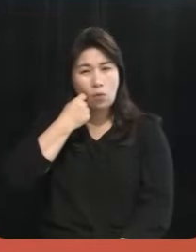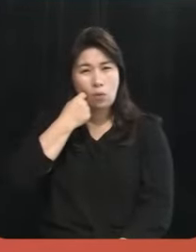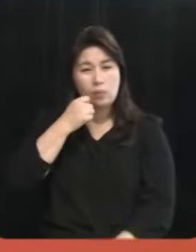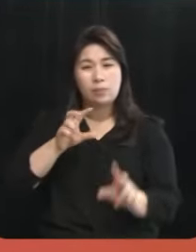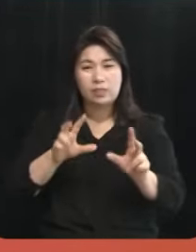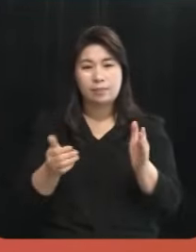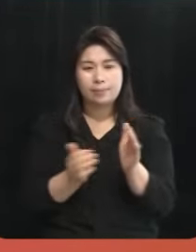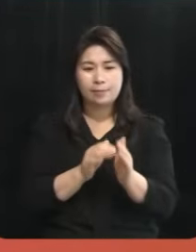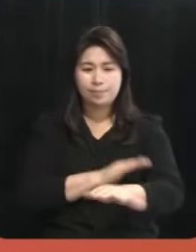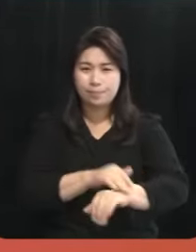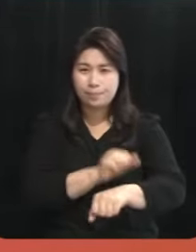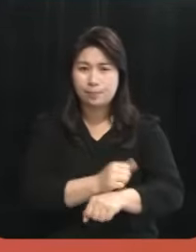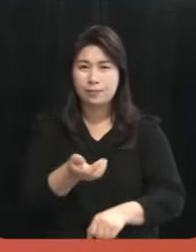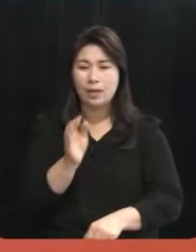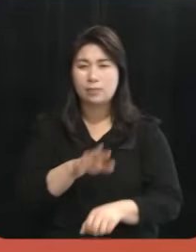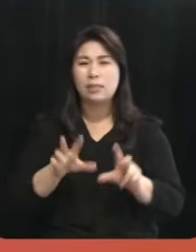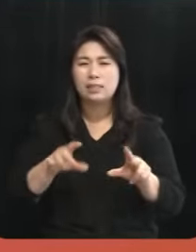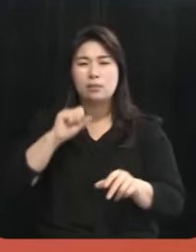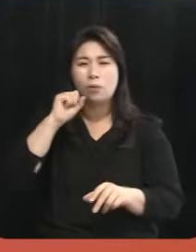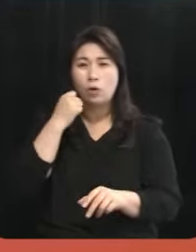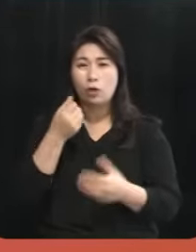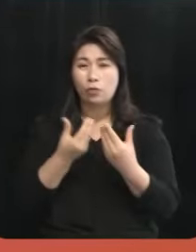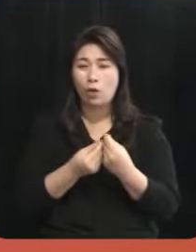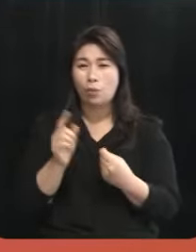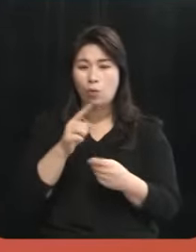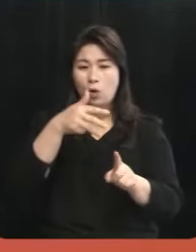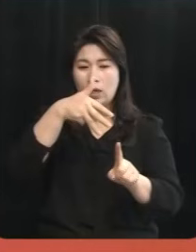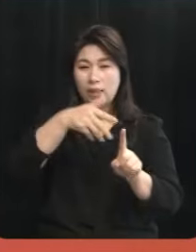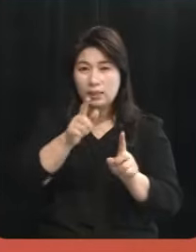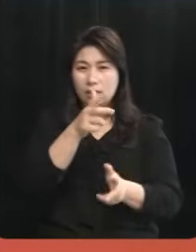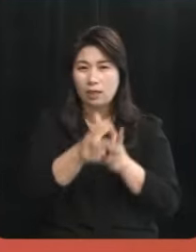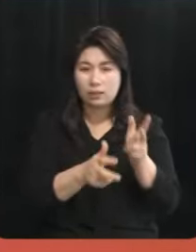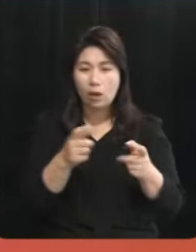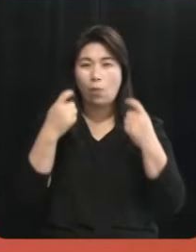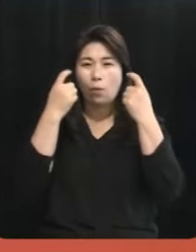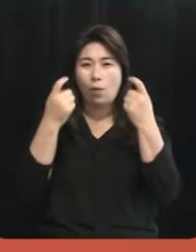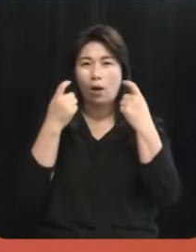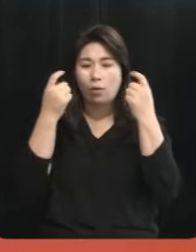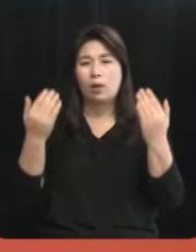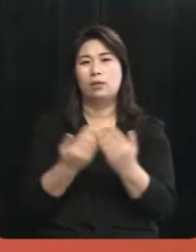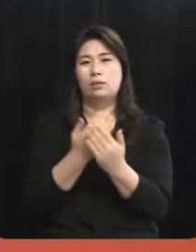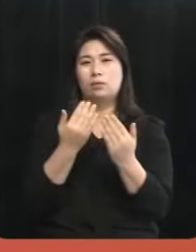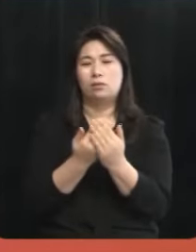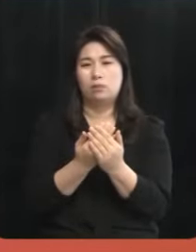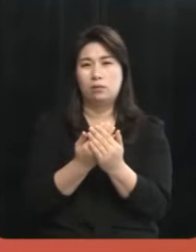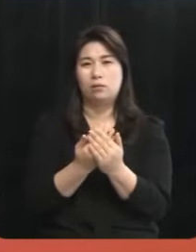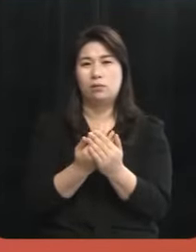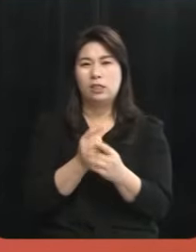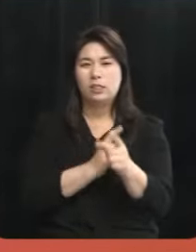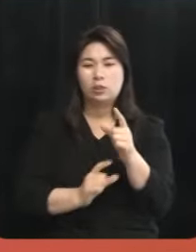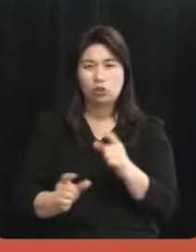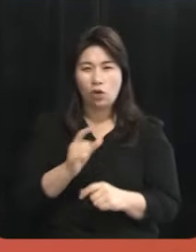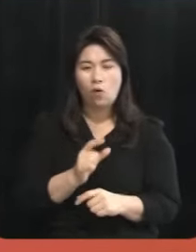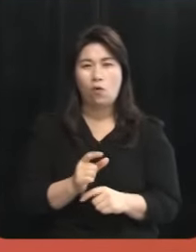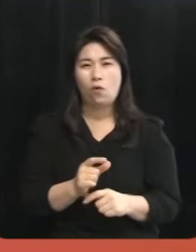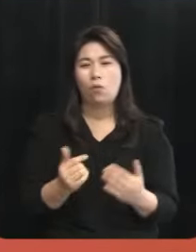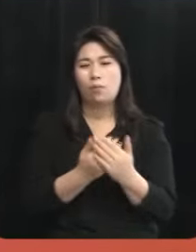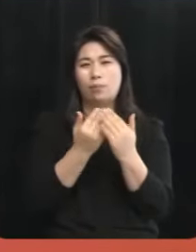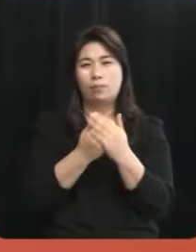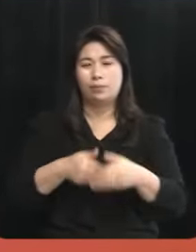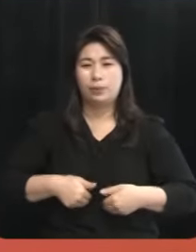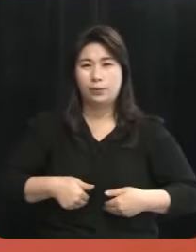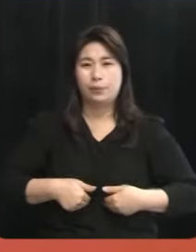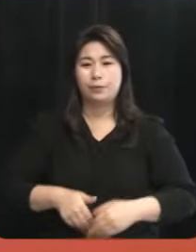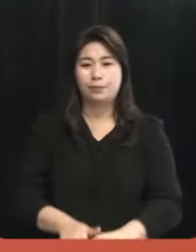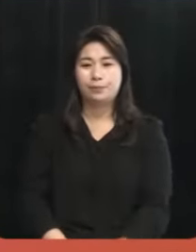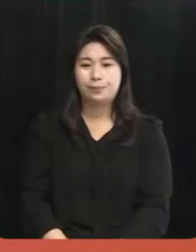잘해왔으나 어려움에 처한 제주 1차 산업 그리고 관광 산업을 더 튼튼히 해야 된다고 생각합니다